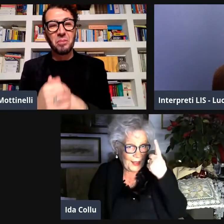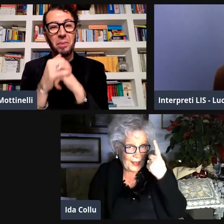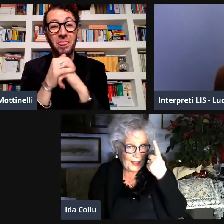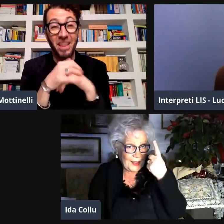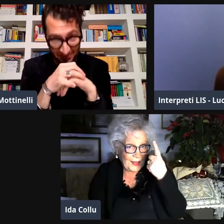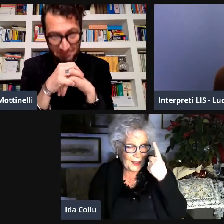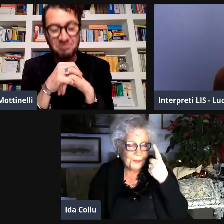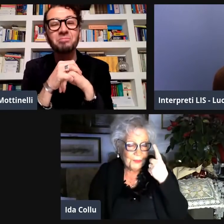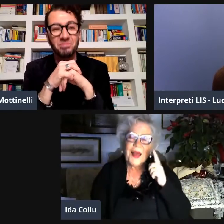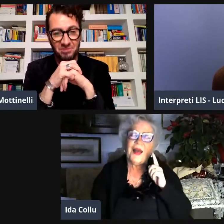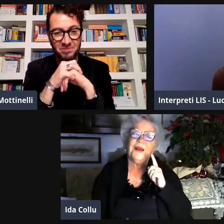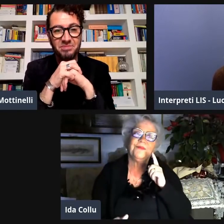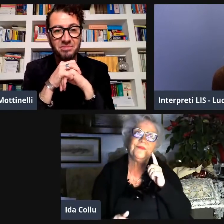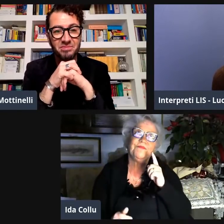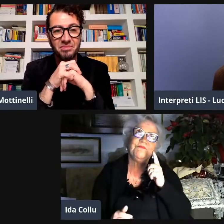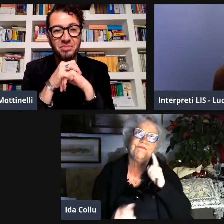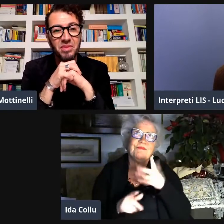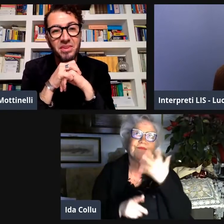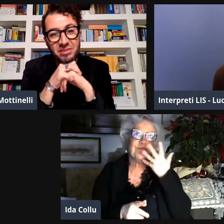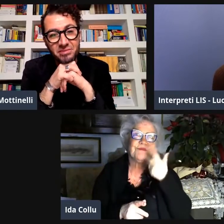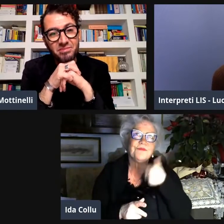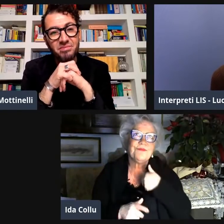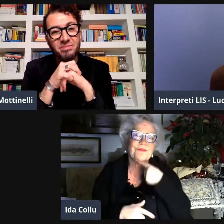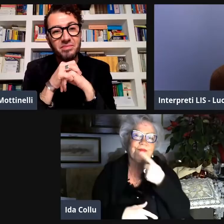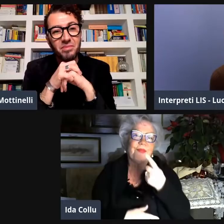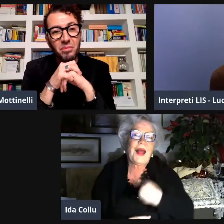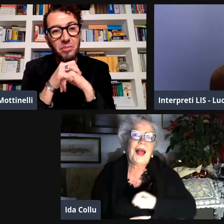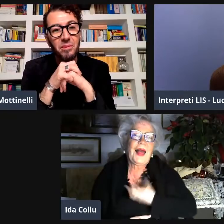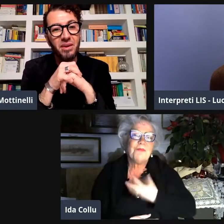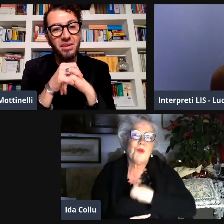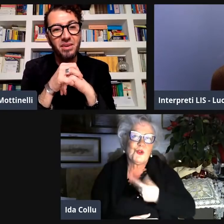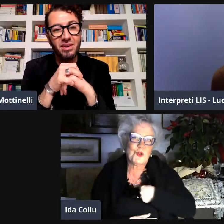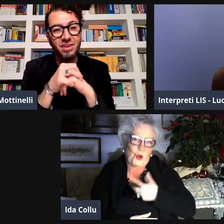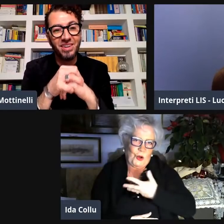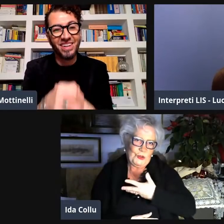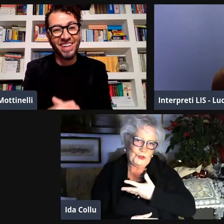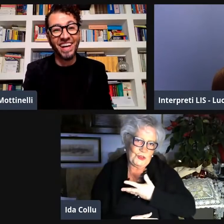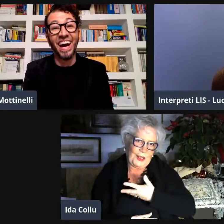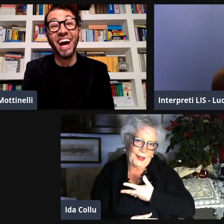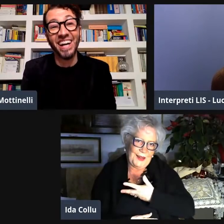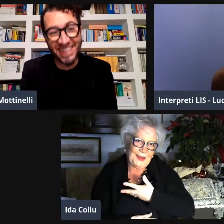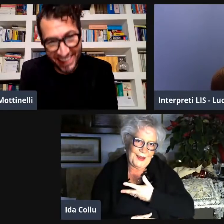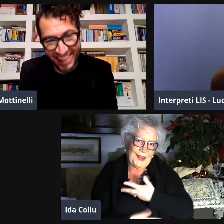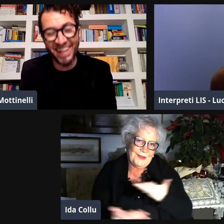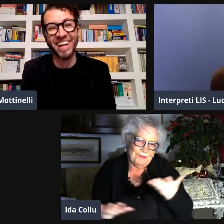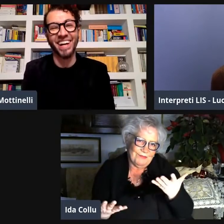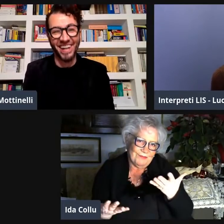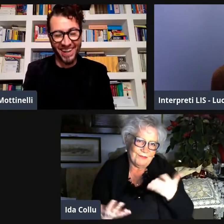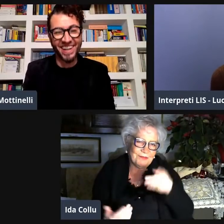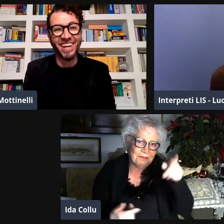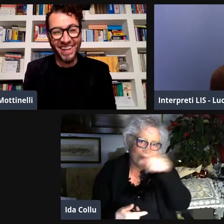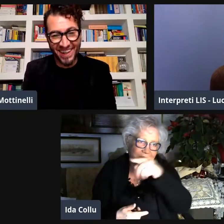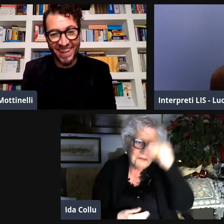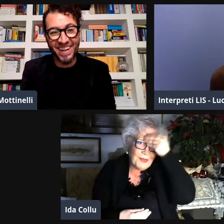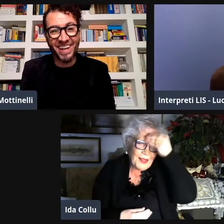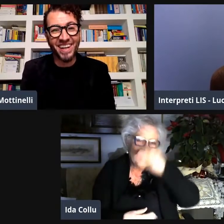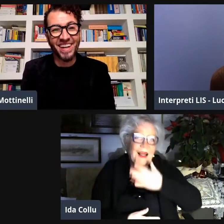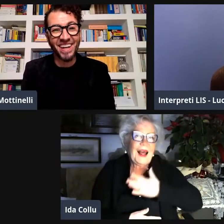Sì. Quindi questa è la prima domanda. Allora, io